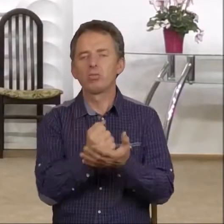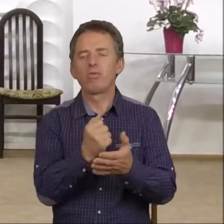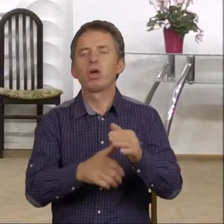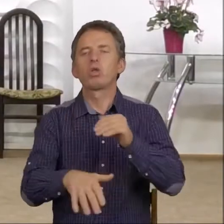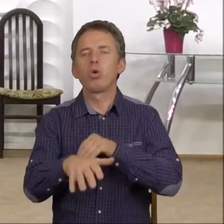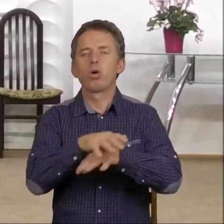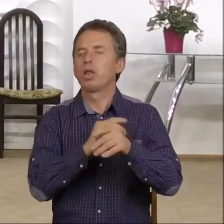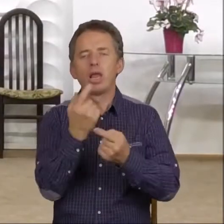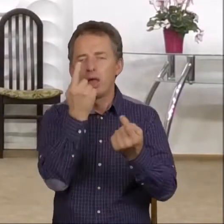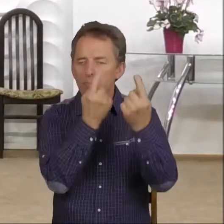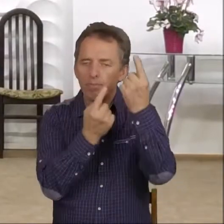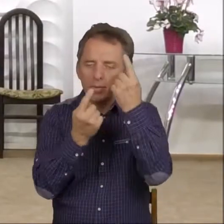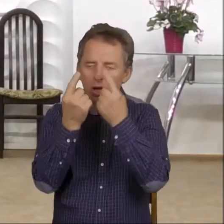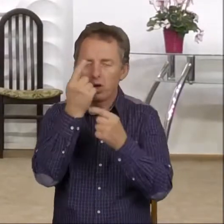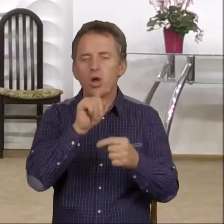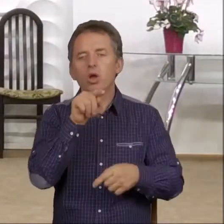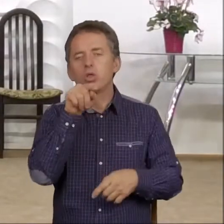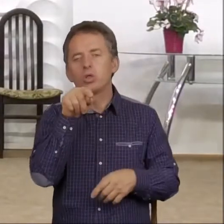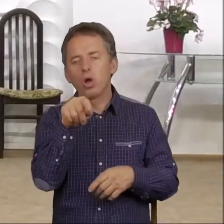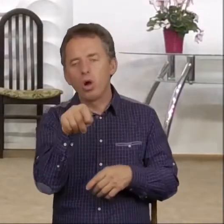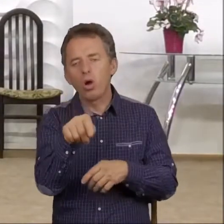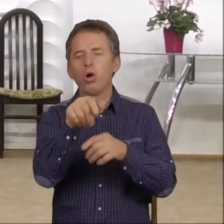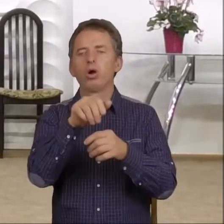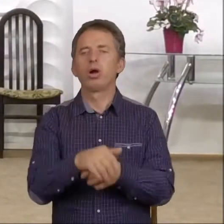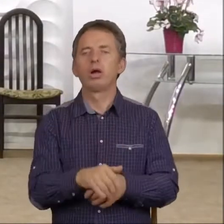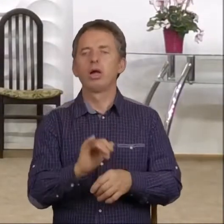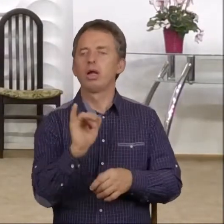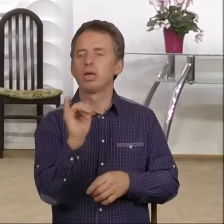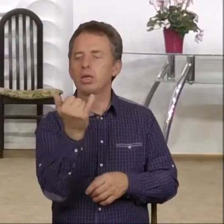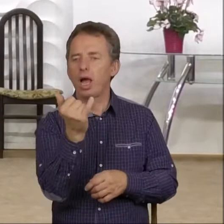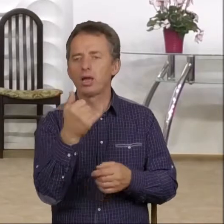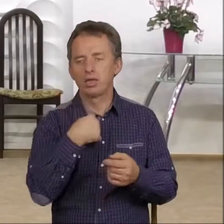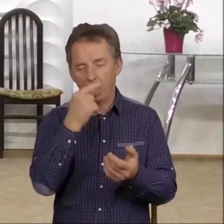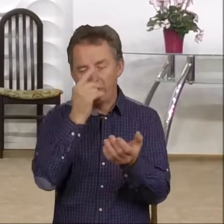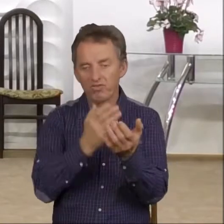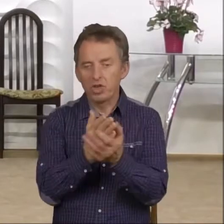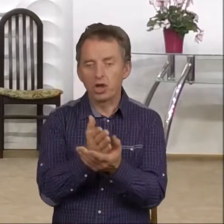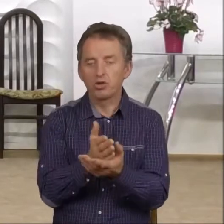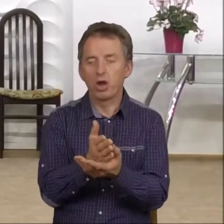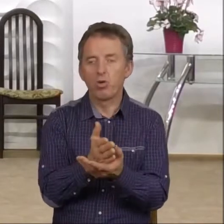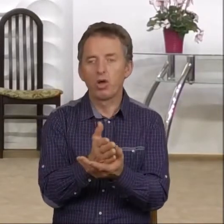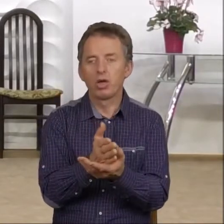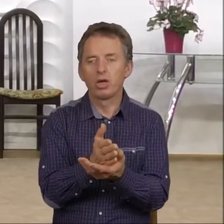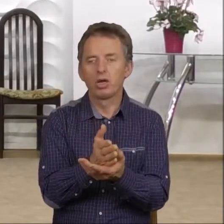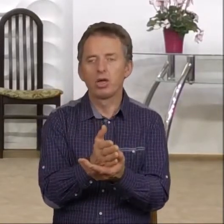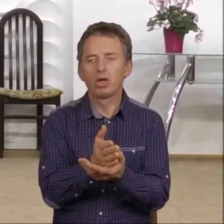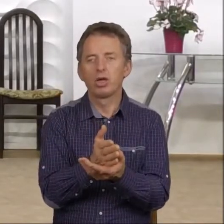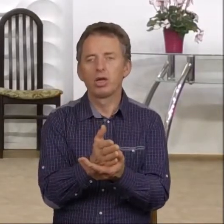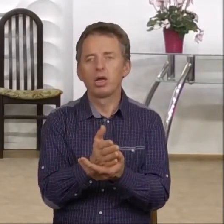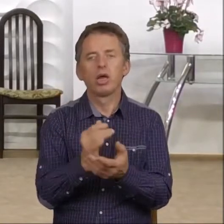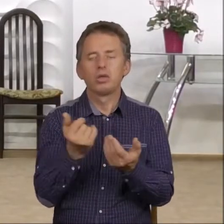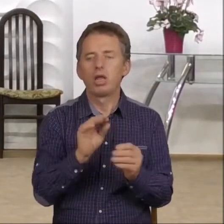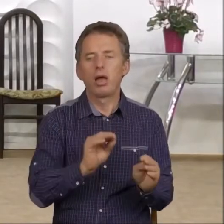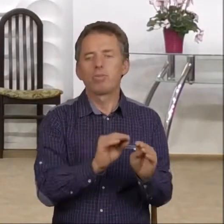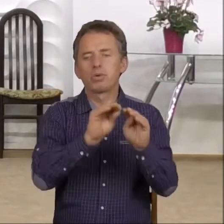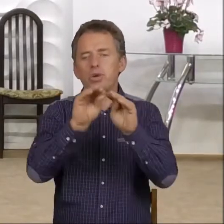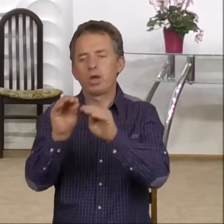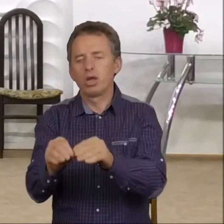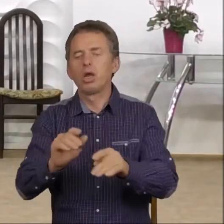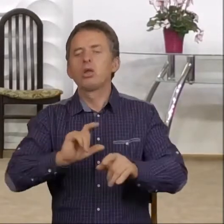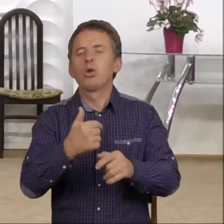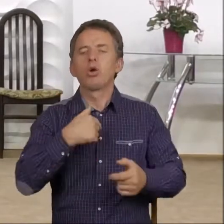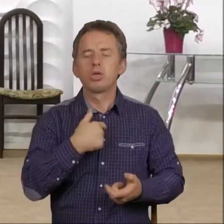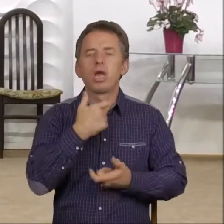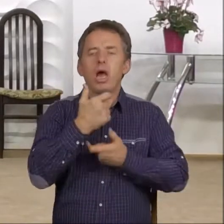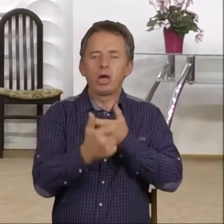nikt nie sądzi, że to jak wierzę, nie przekłada się na to, co ja